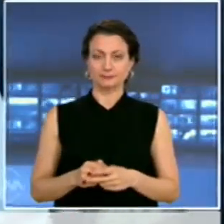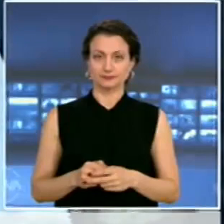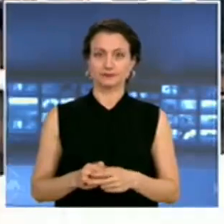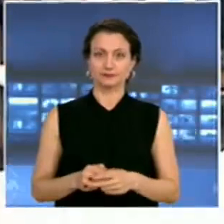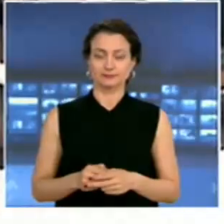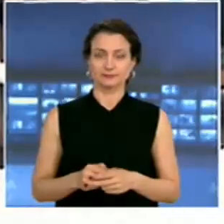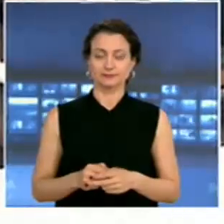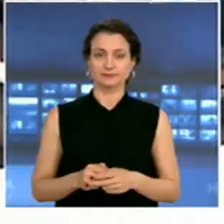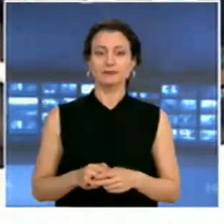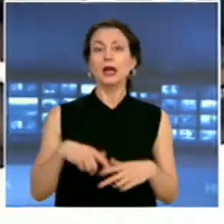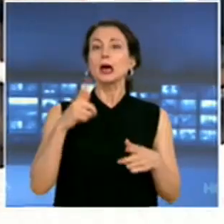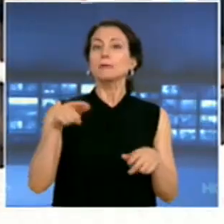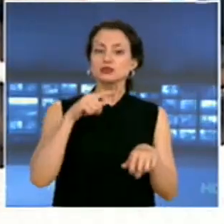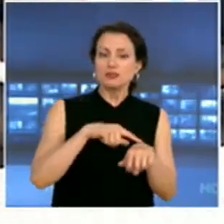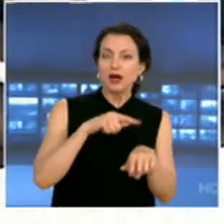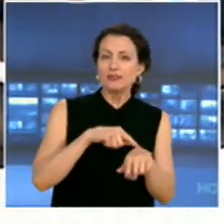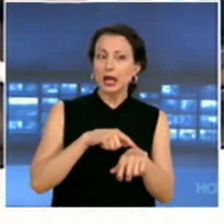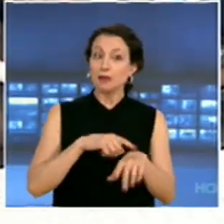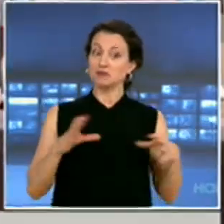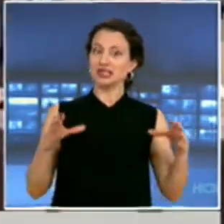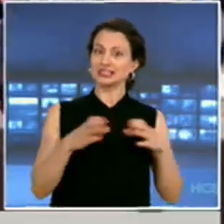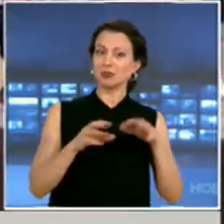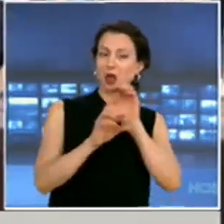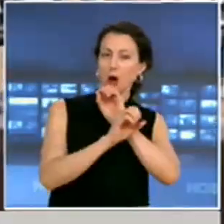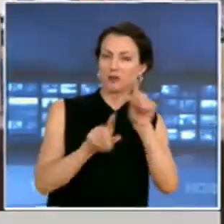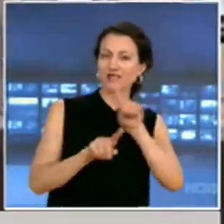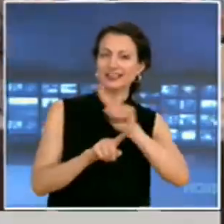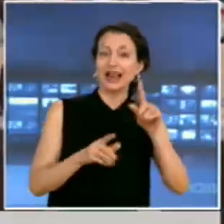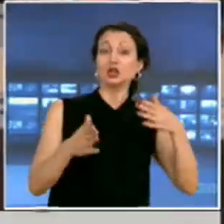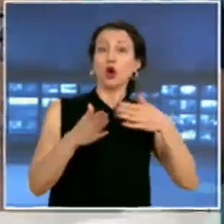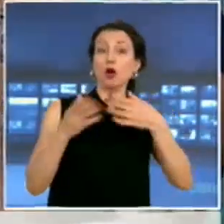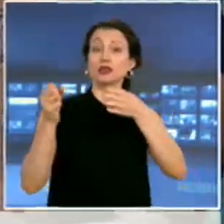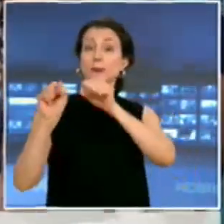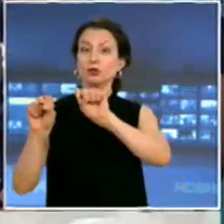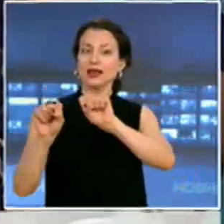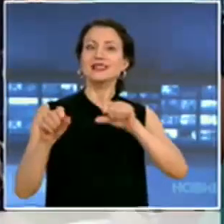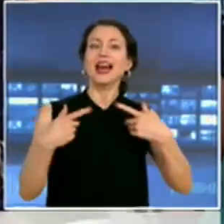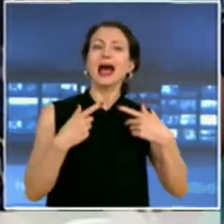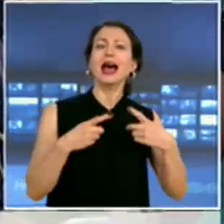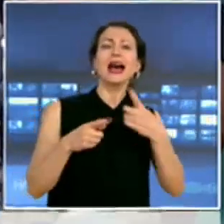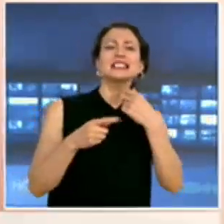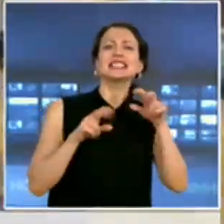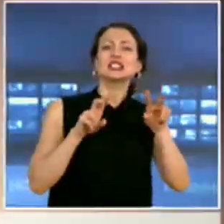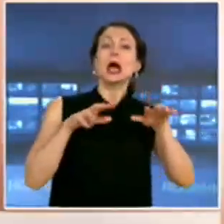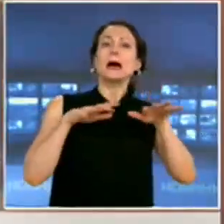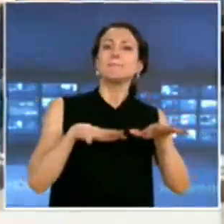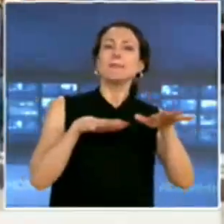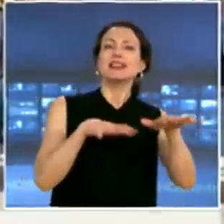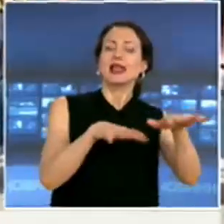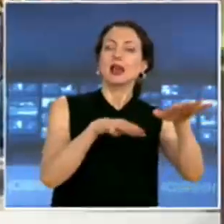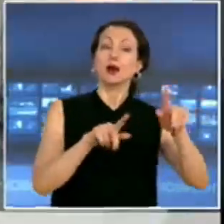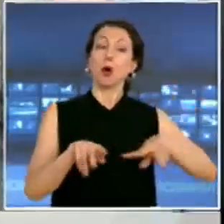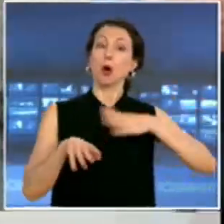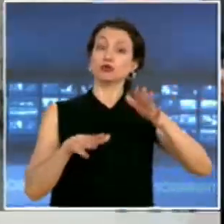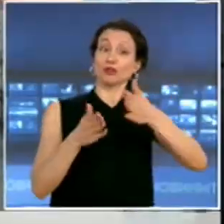А през това време на събиране е обявено не като контр-протест, а като митинг от другата страна на Болеварда се събраха симпатизантите на